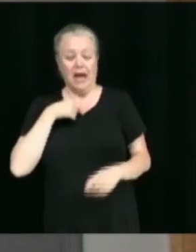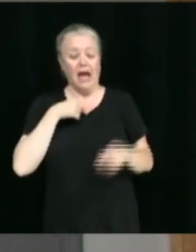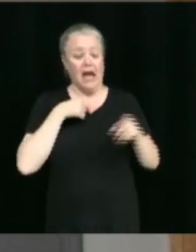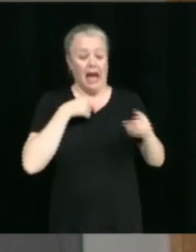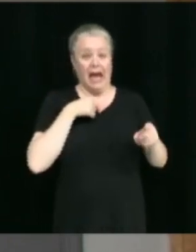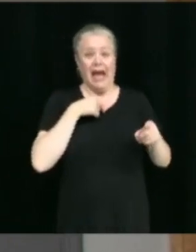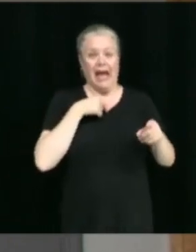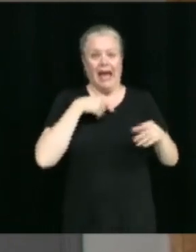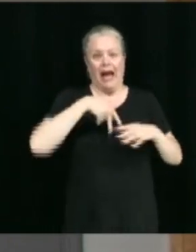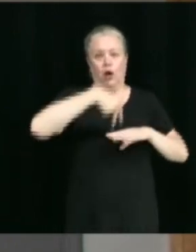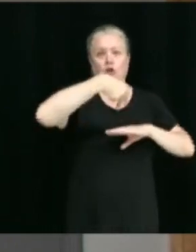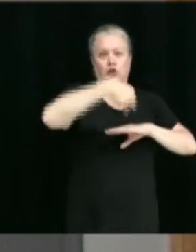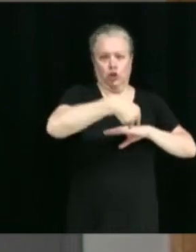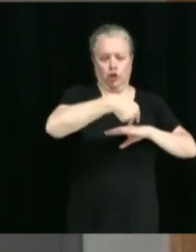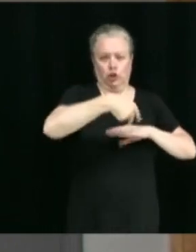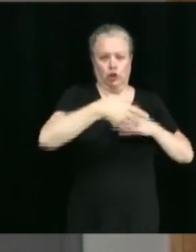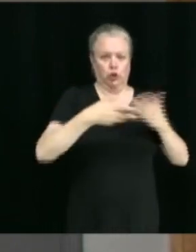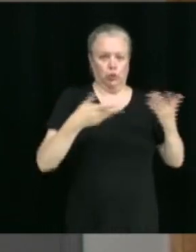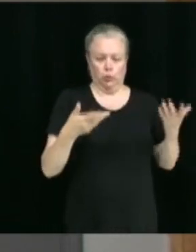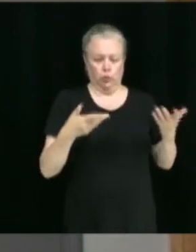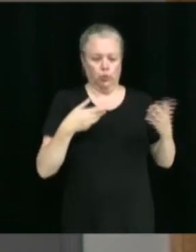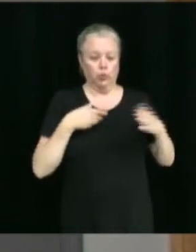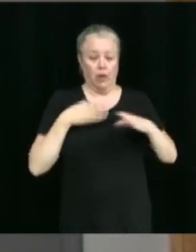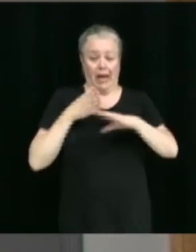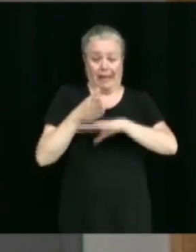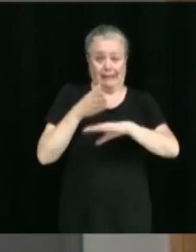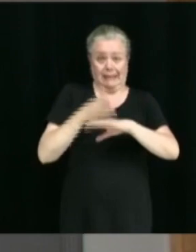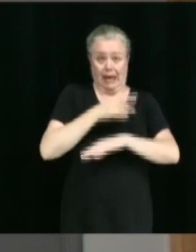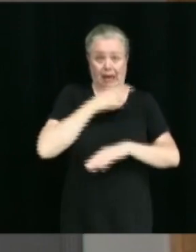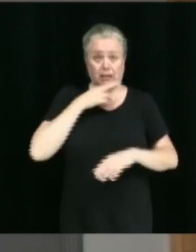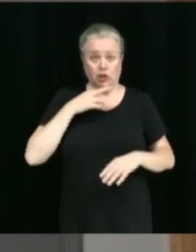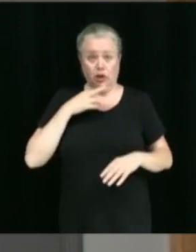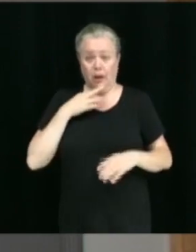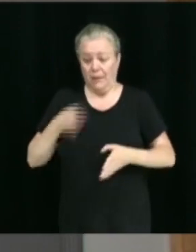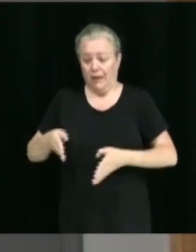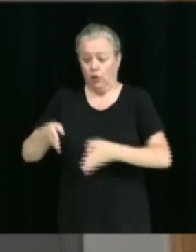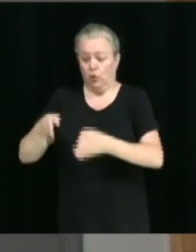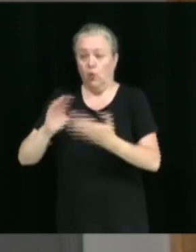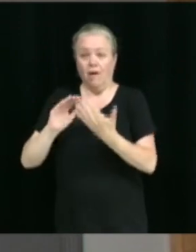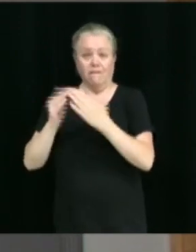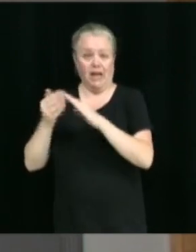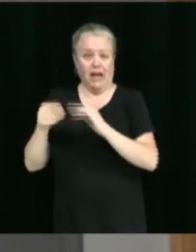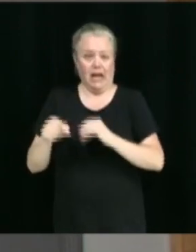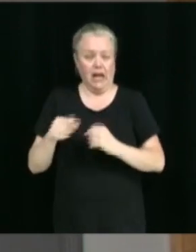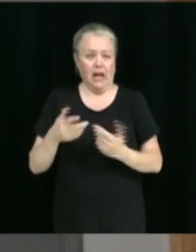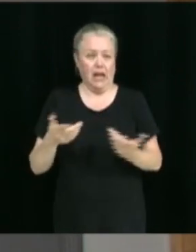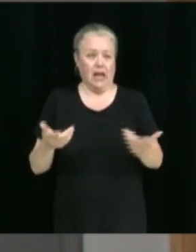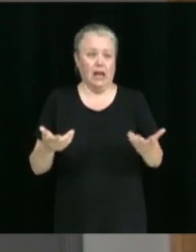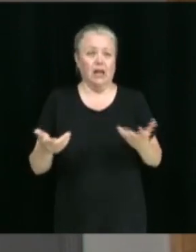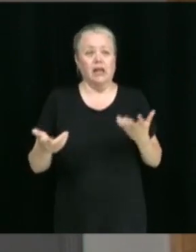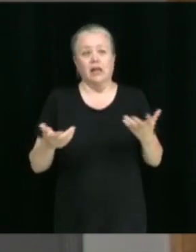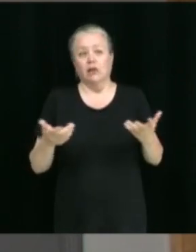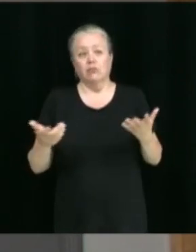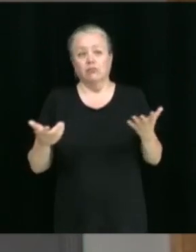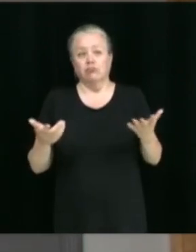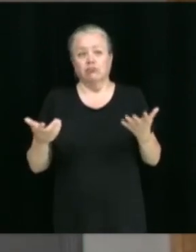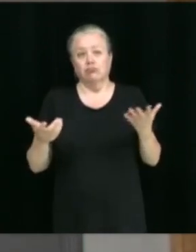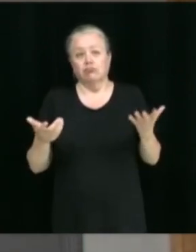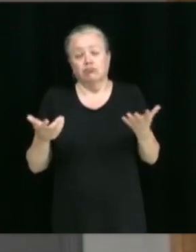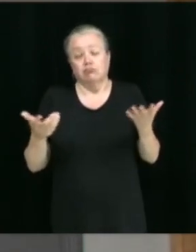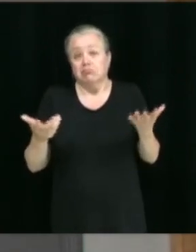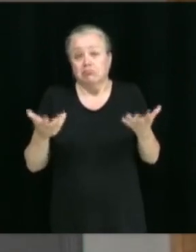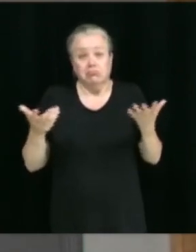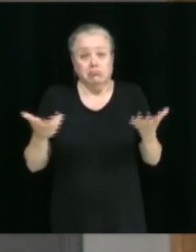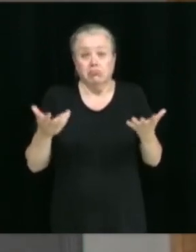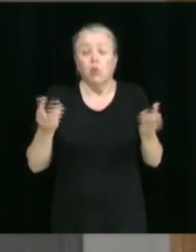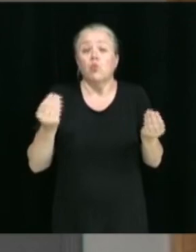ville, et l'accès vers le restaurant, qui est suite, qui était le… ou